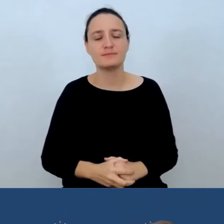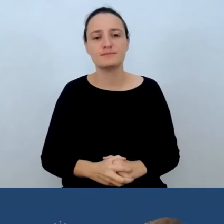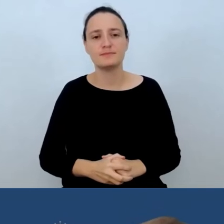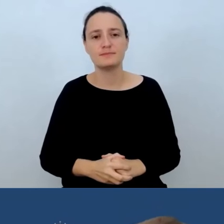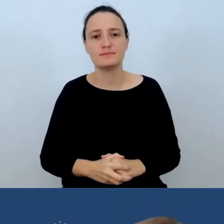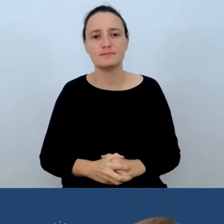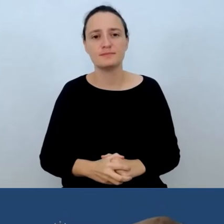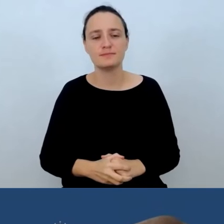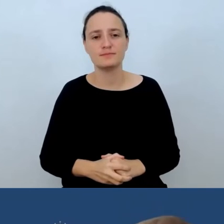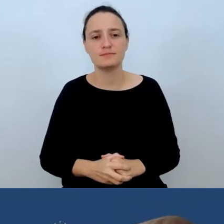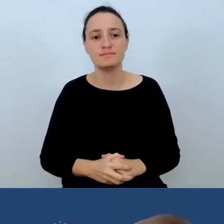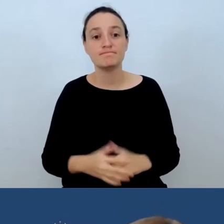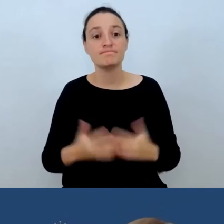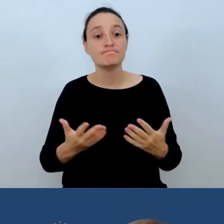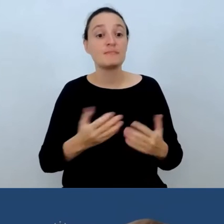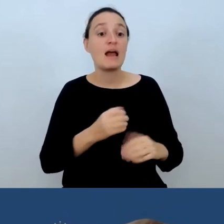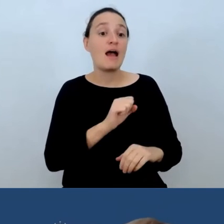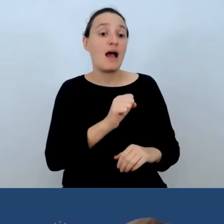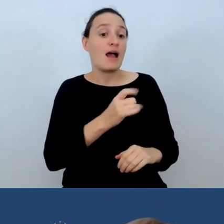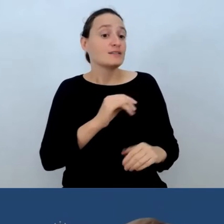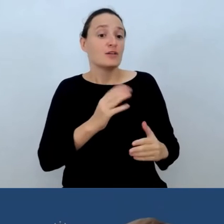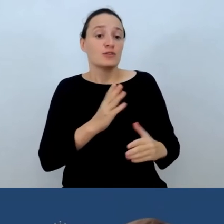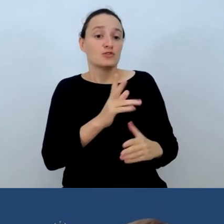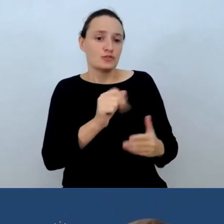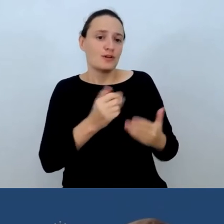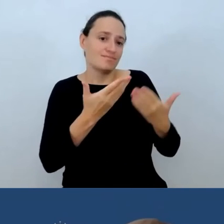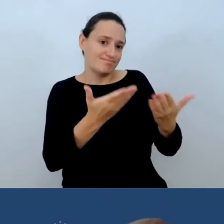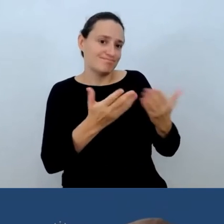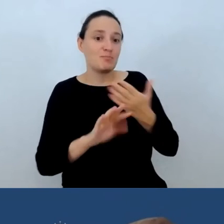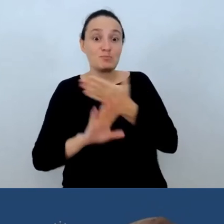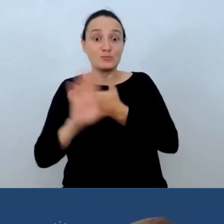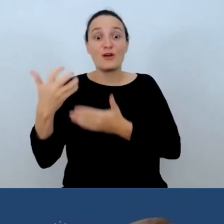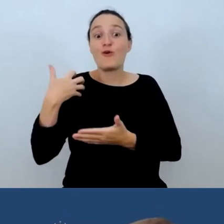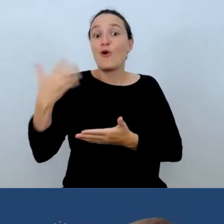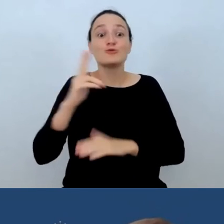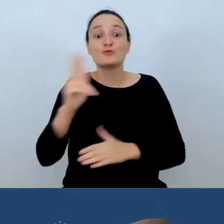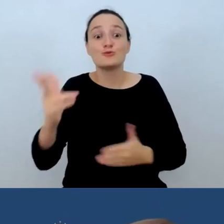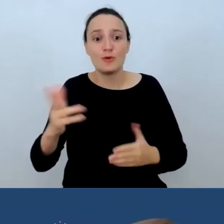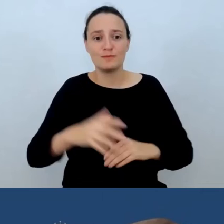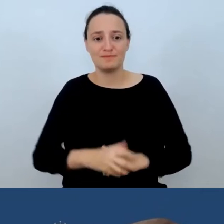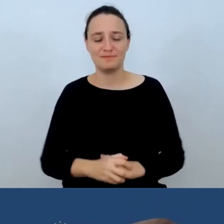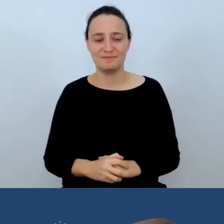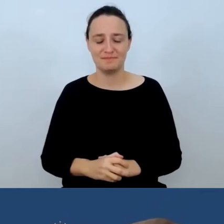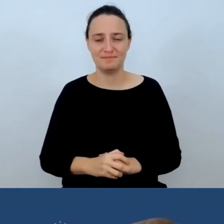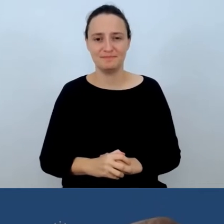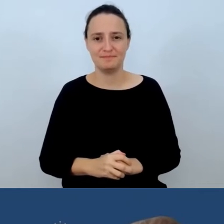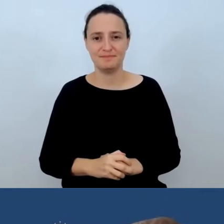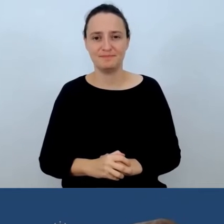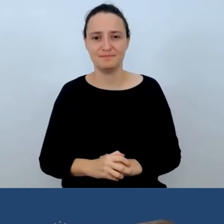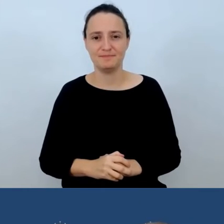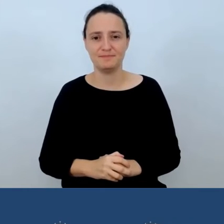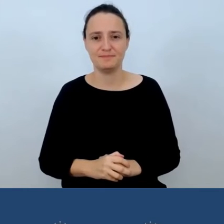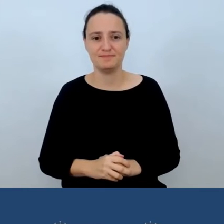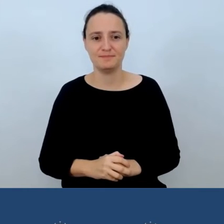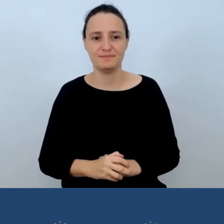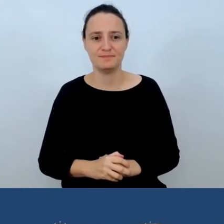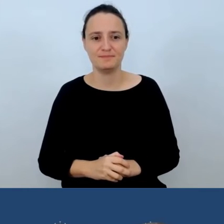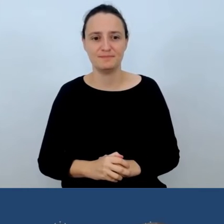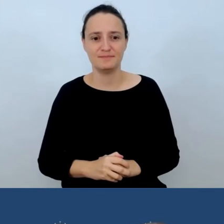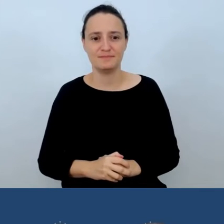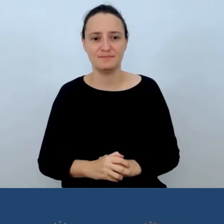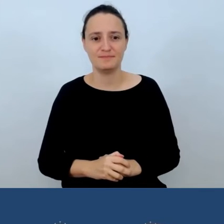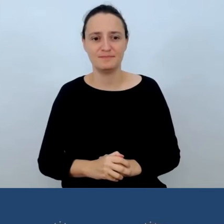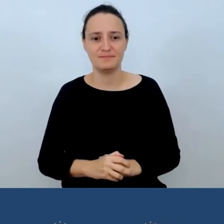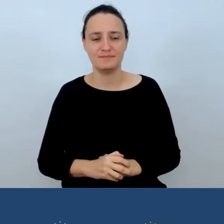A więc Agnieszka, proszę, przedstaw naszego dzisiejszego gościa. Hej och välkomna till vår föreläsning i dag.